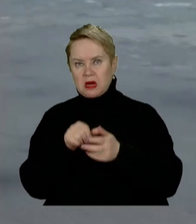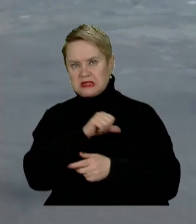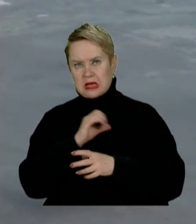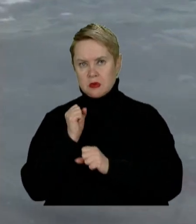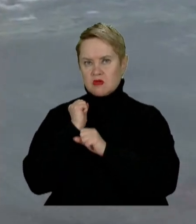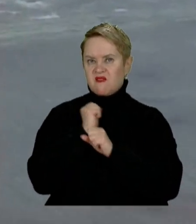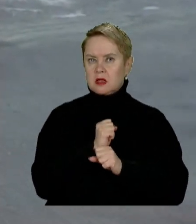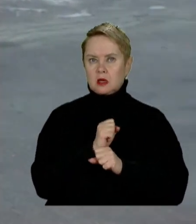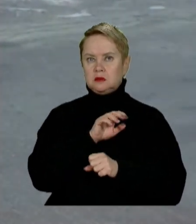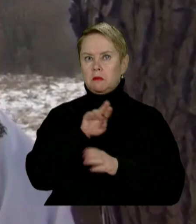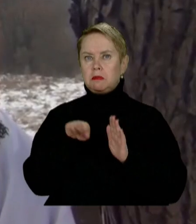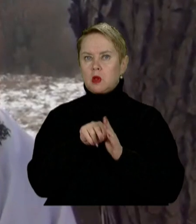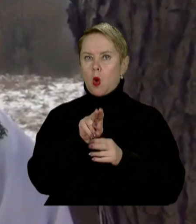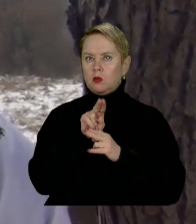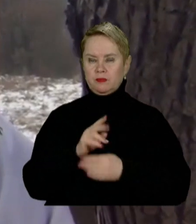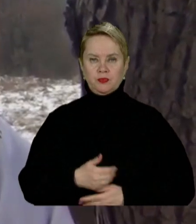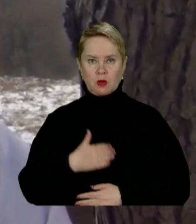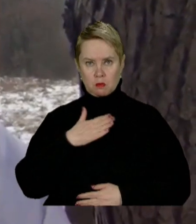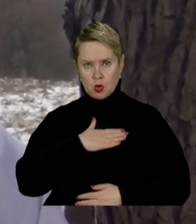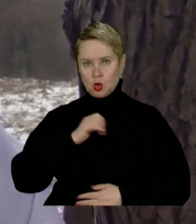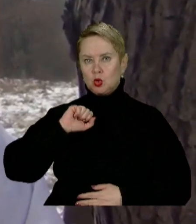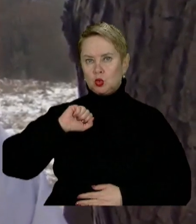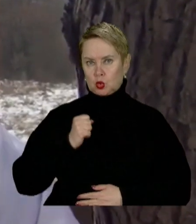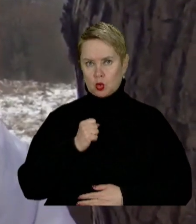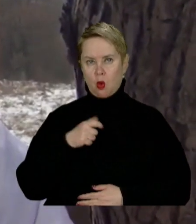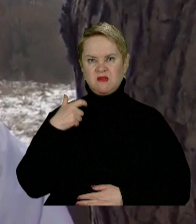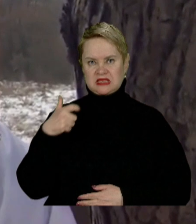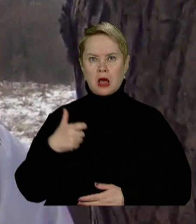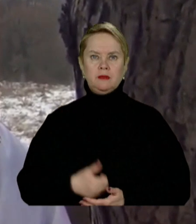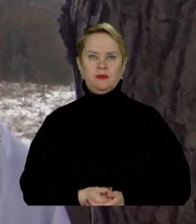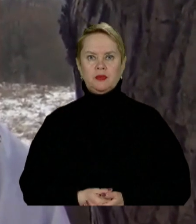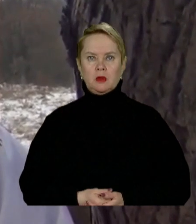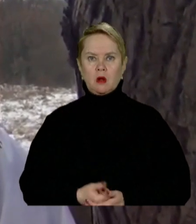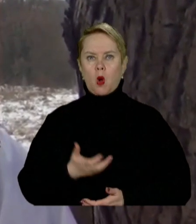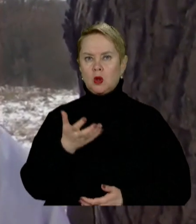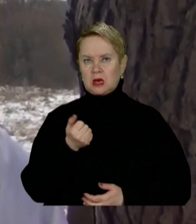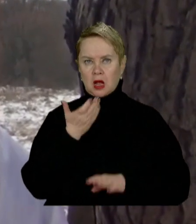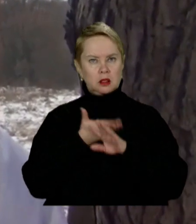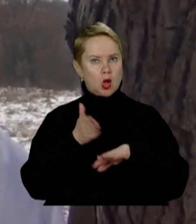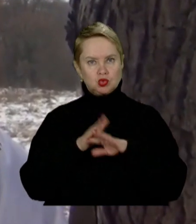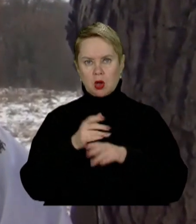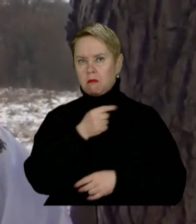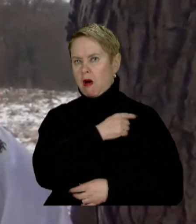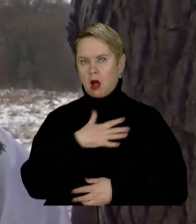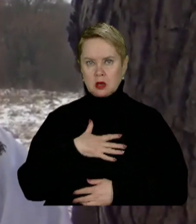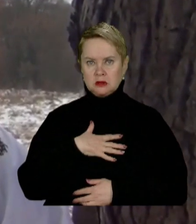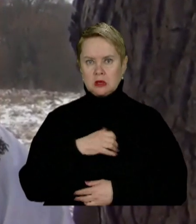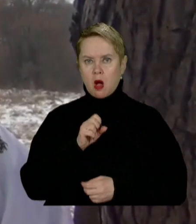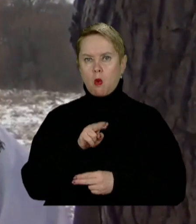і самотужка витяг з-під обстрілу. Мій друг офіцер отримав тяжке поранення з